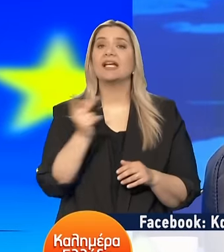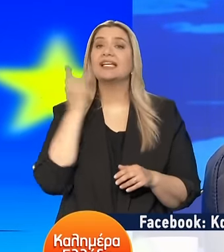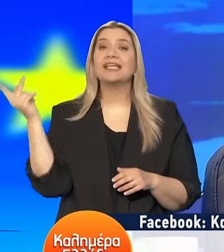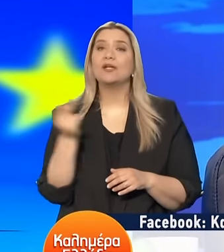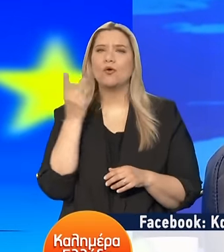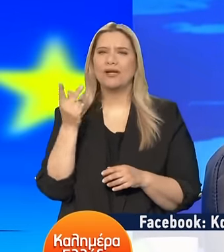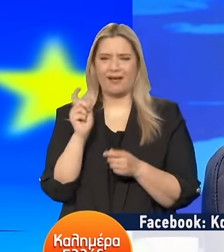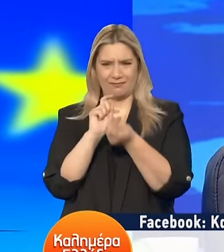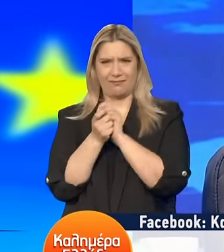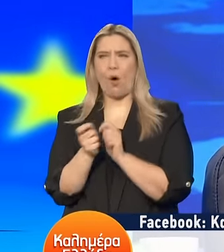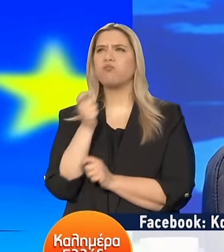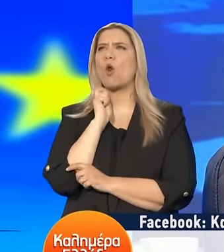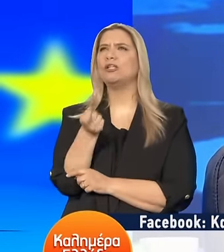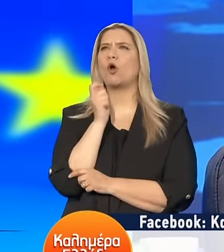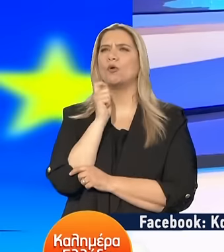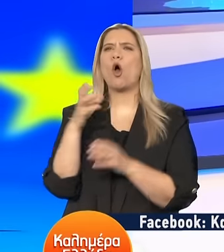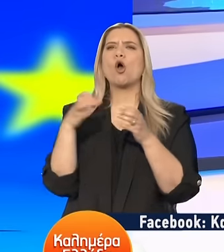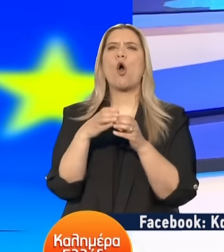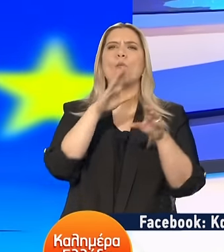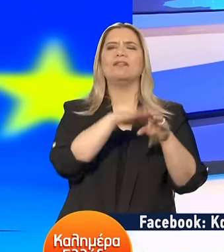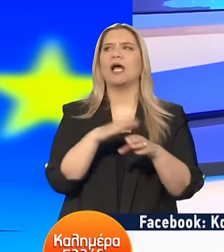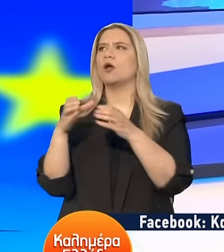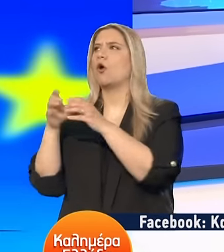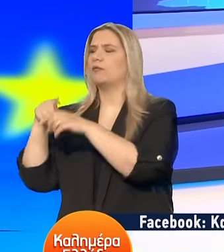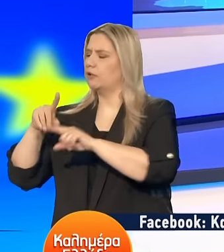κομματικοποιείται αυτή η υπόθεση Βρήκα